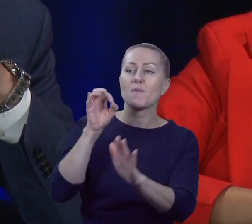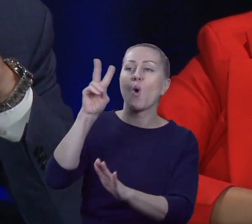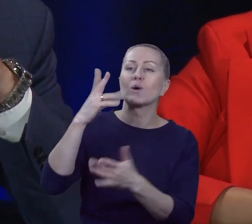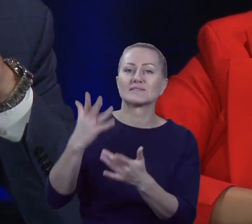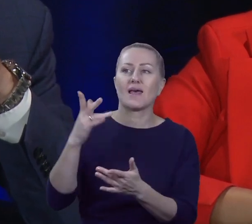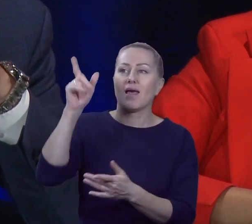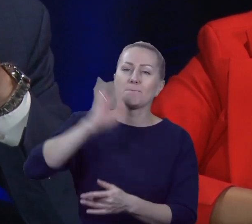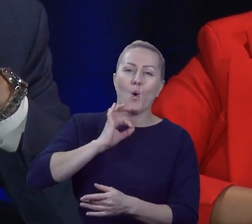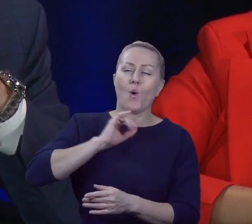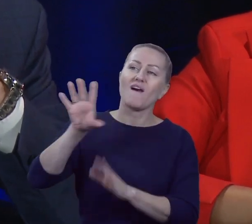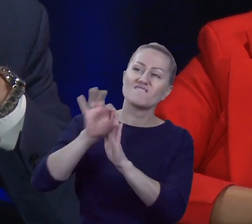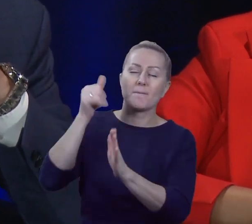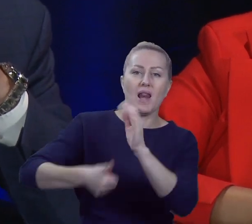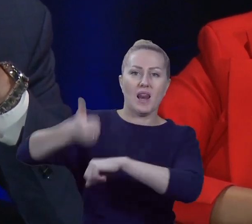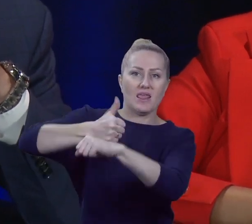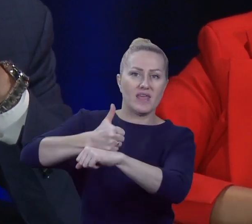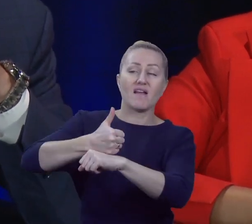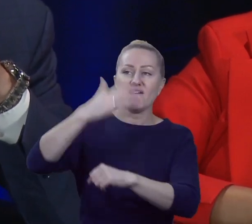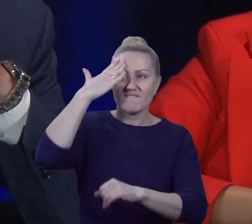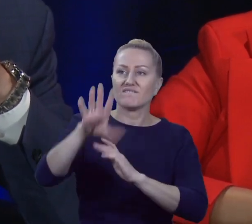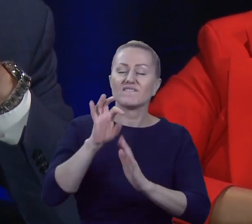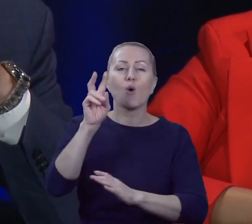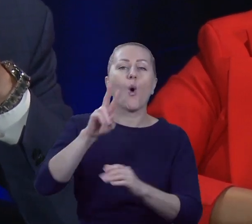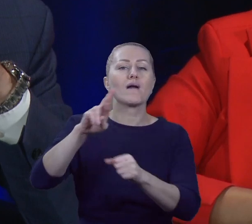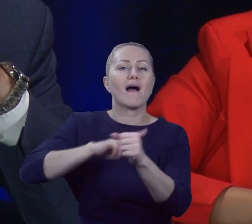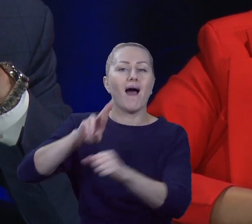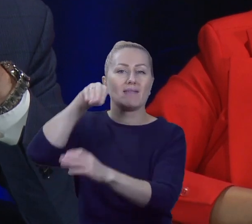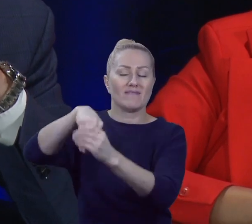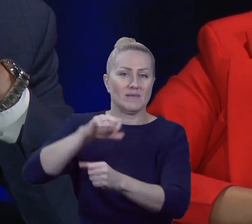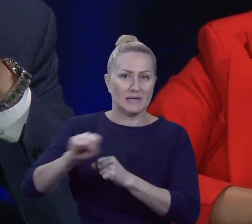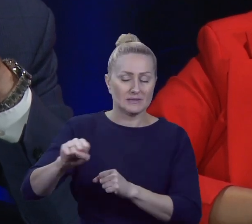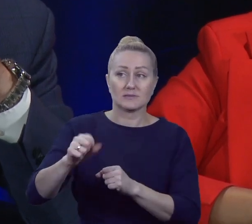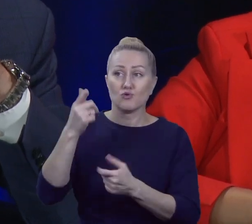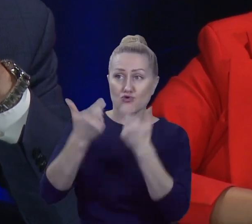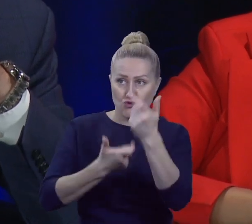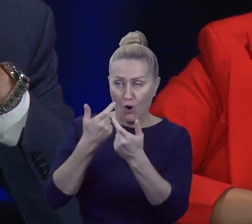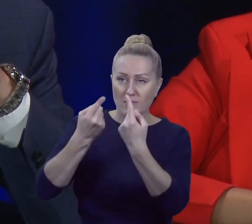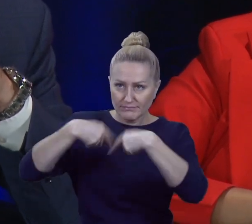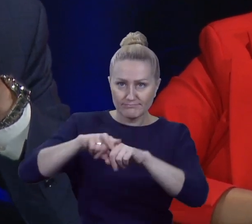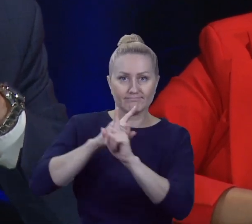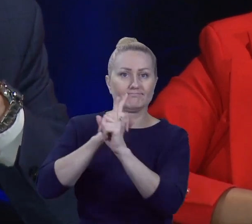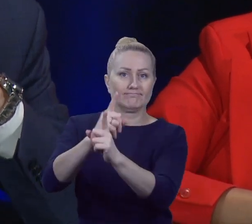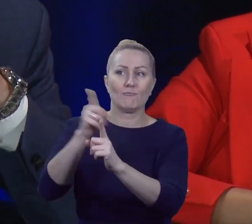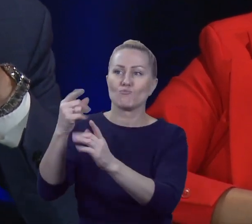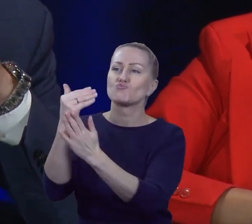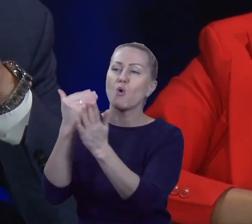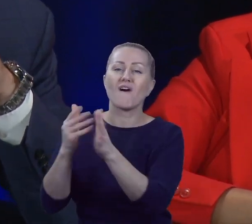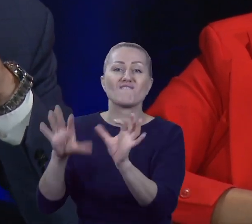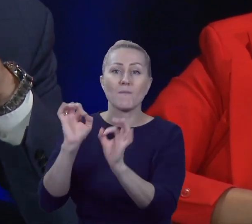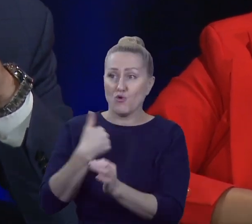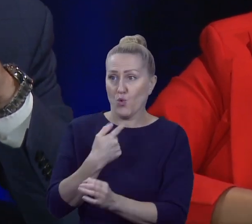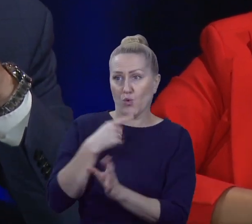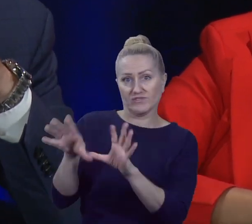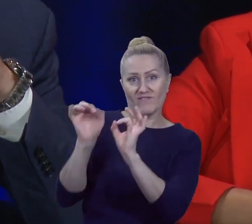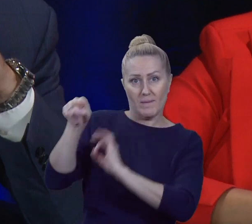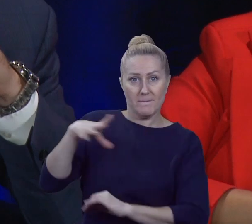wybrałem swoich radnych, realizują program wyborczy, z którym szli do wyborów, realizują